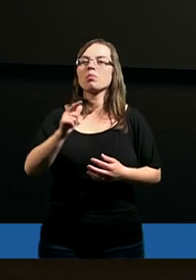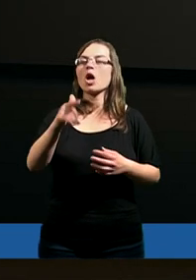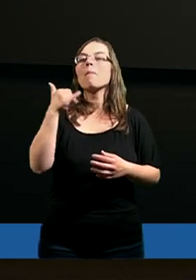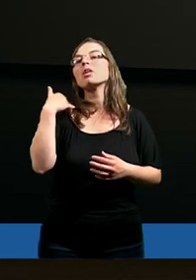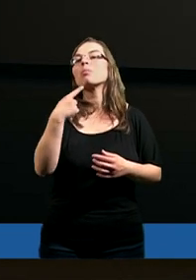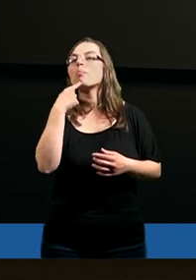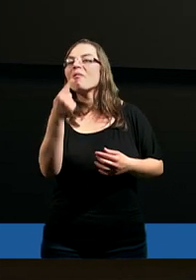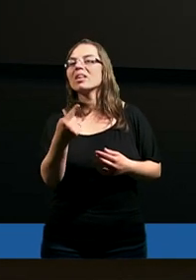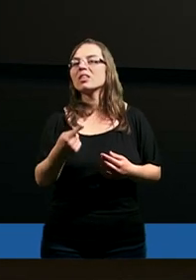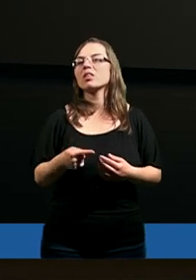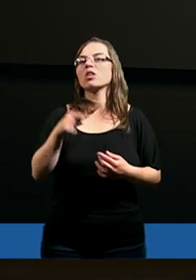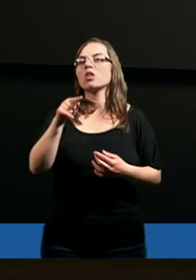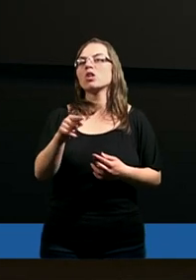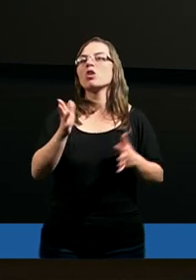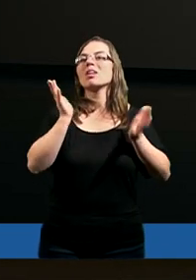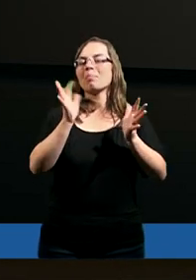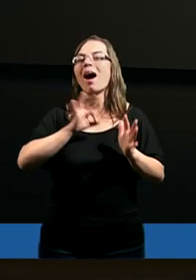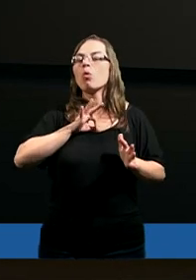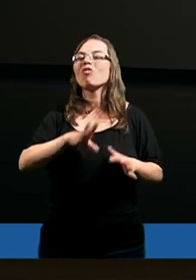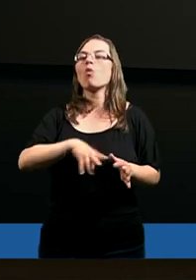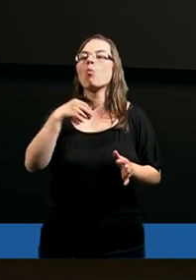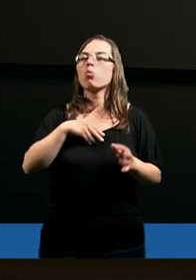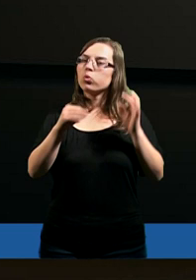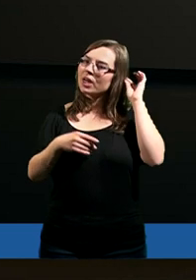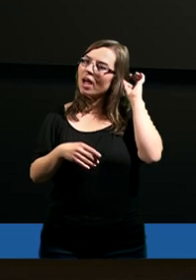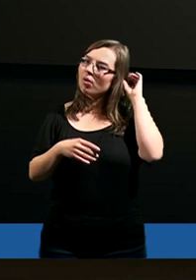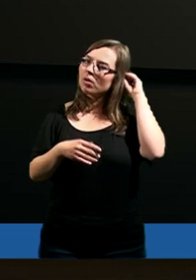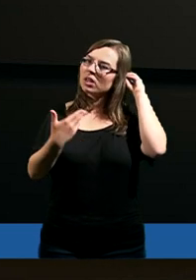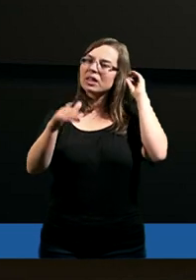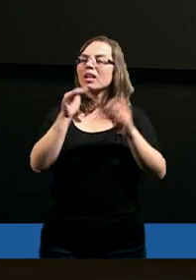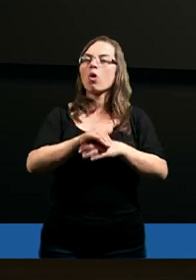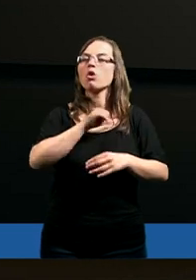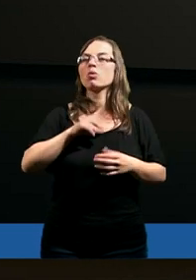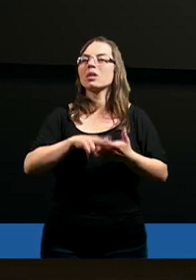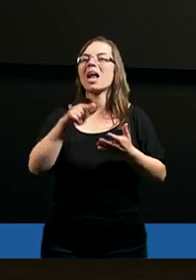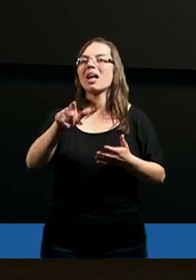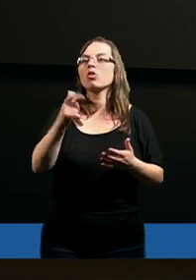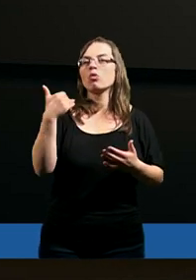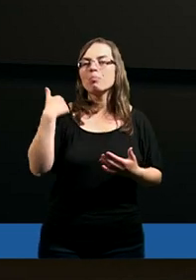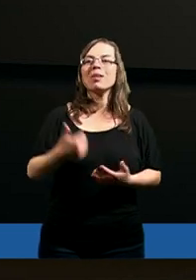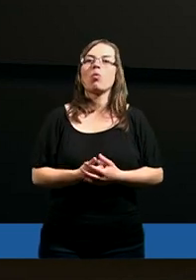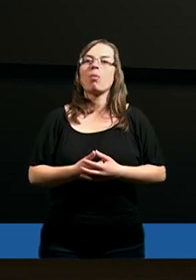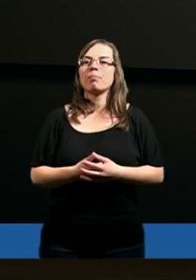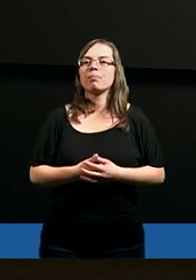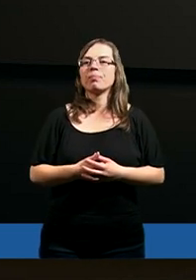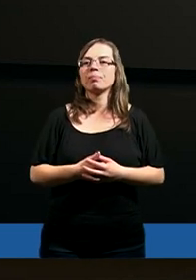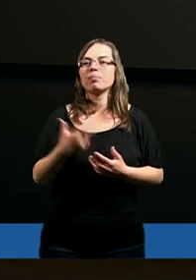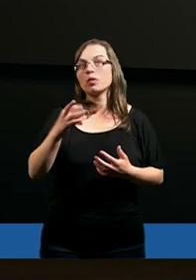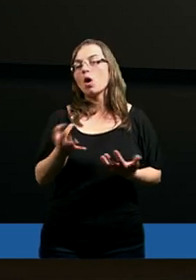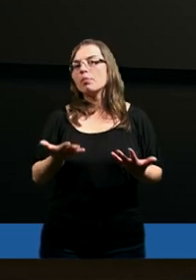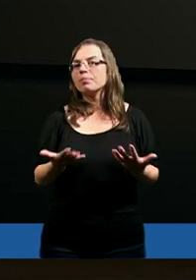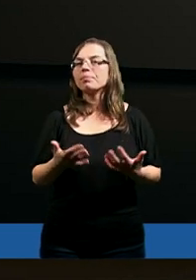No byśmy powiedzieli, no, dbało swoją duszę. Nie godził się na to, co tam jest, a jednak w tym tkwił.